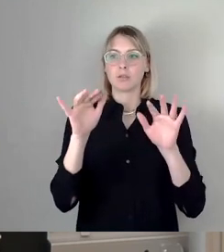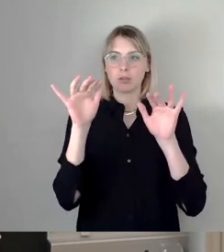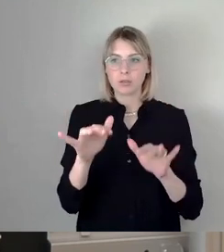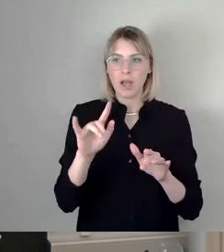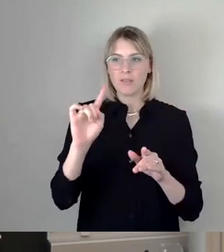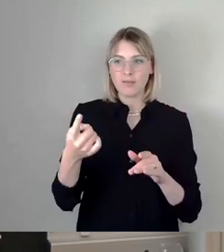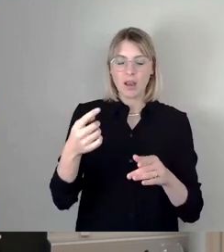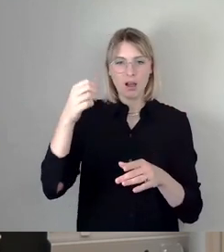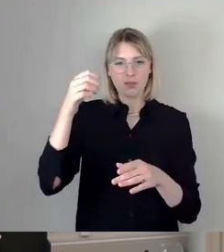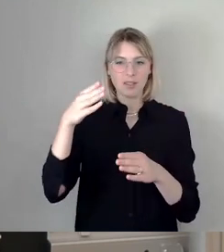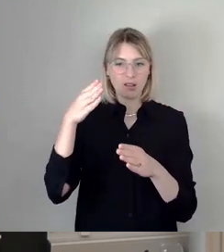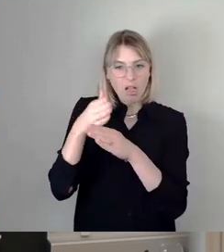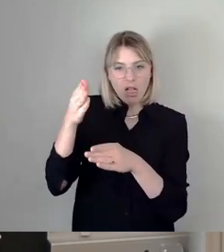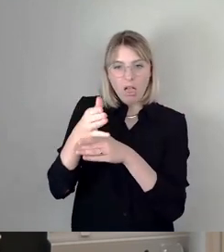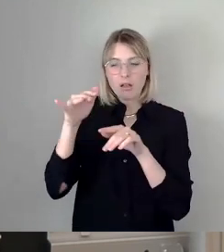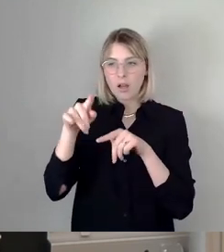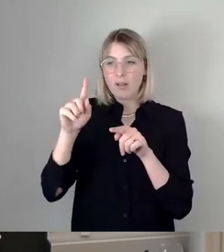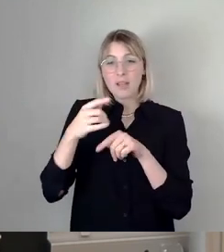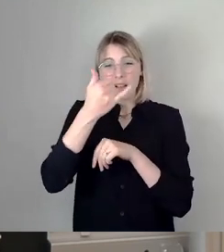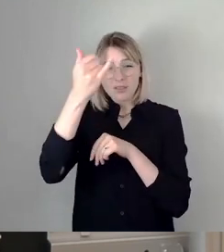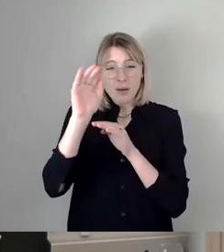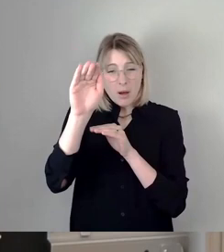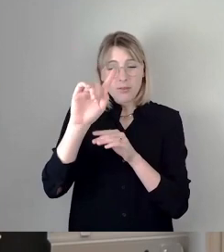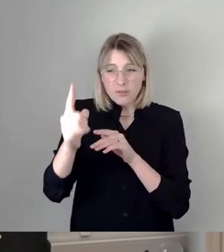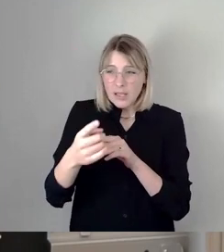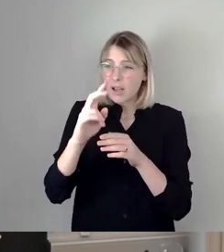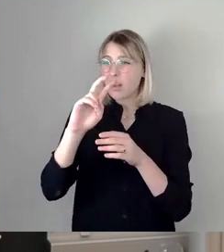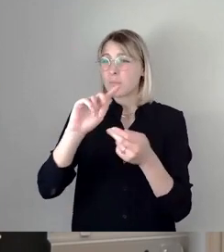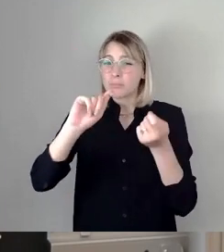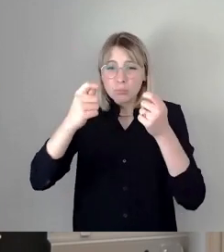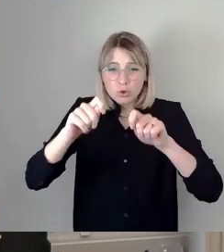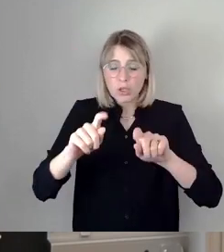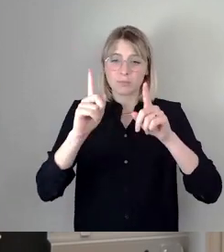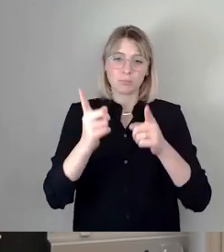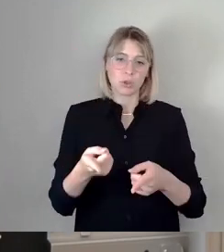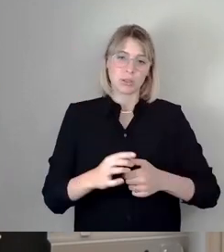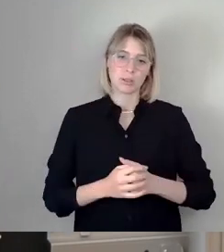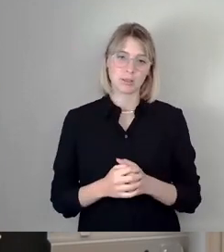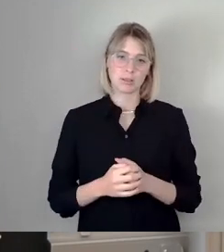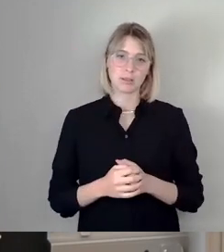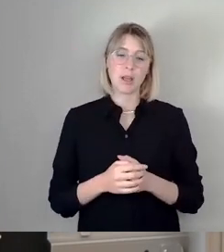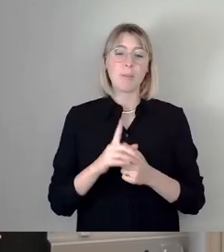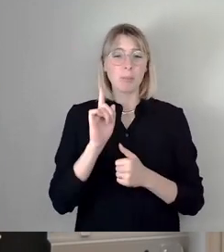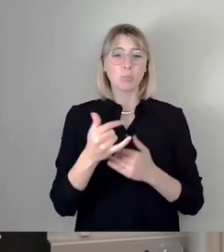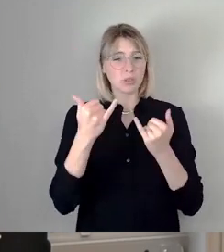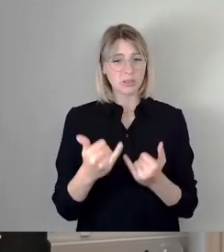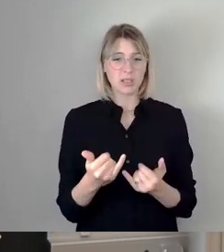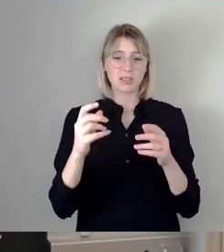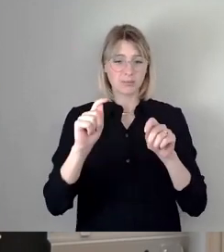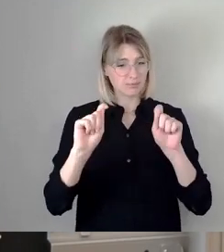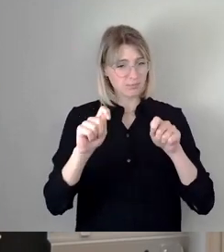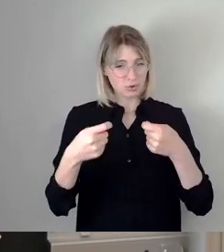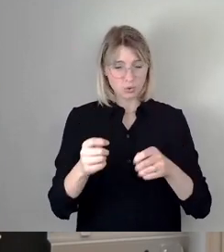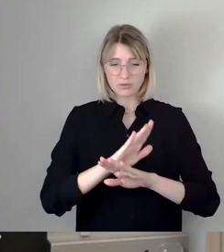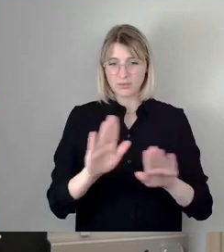wieder in ein paar Jahren das zurückbringen. Also wird es nicht gehen, ihr müsst es nochmal beschließen. Und irgendwie müssen wir aber mal zur Potte kommen. In der Gründerzeit ist es mal gelungen,